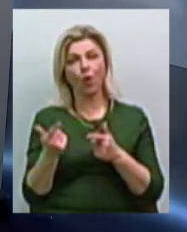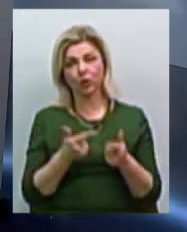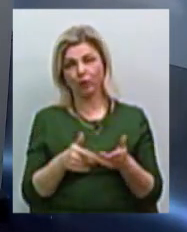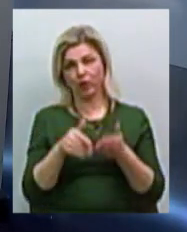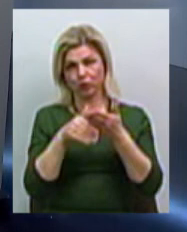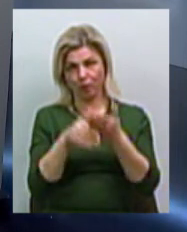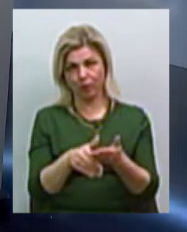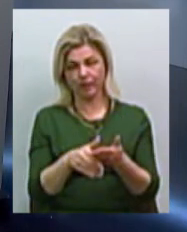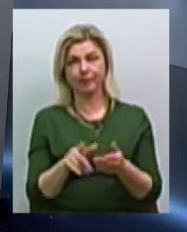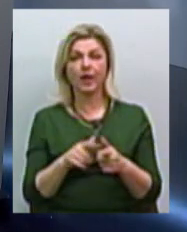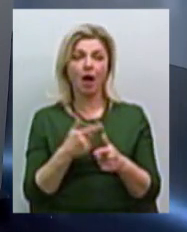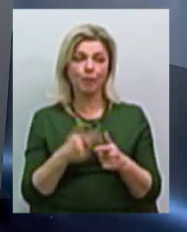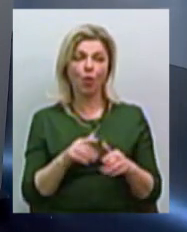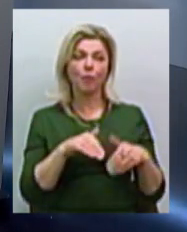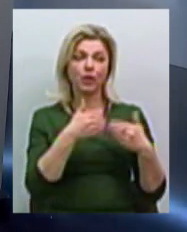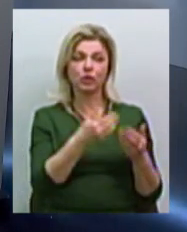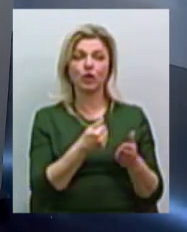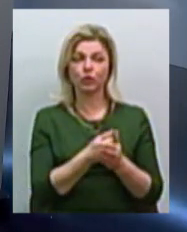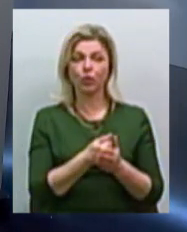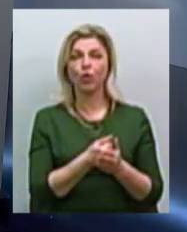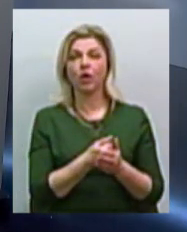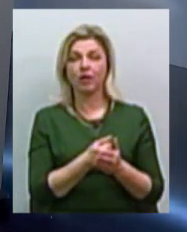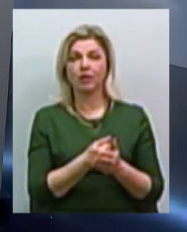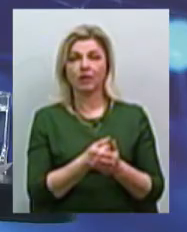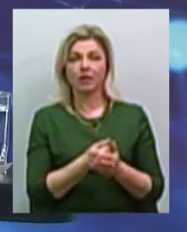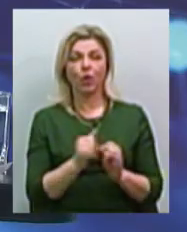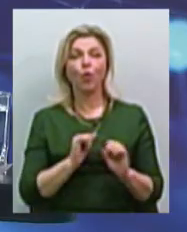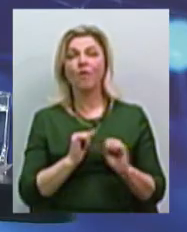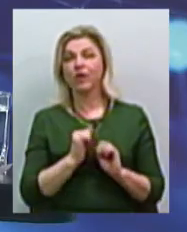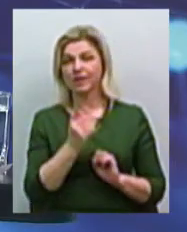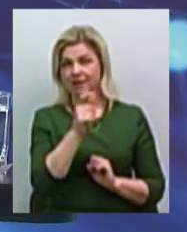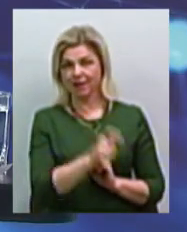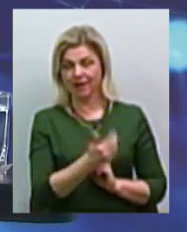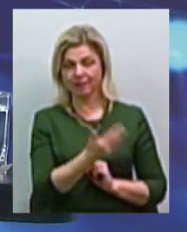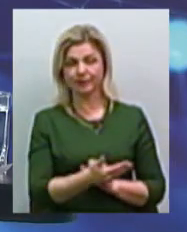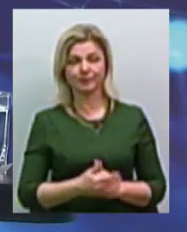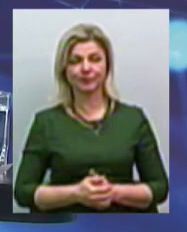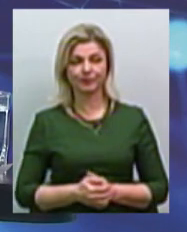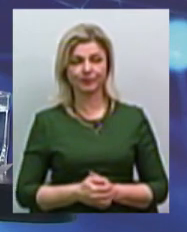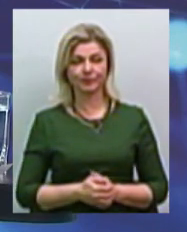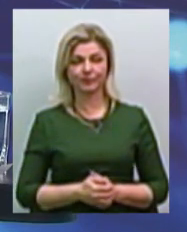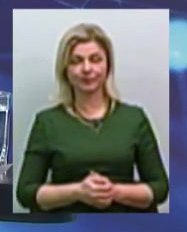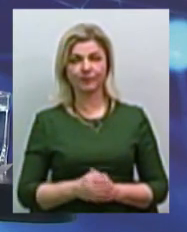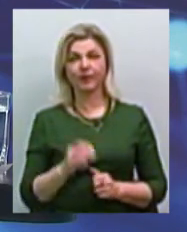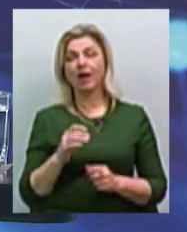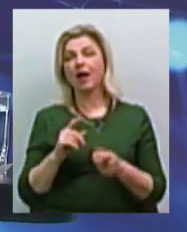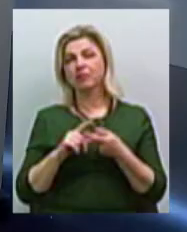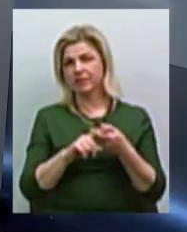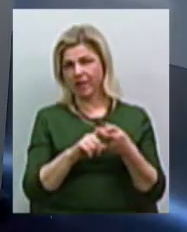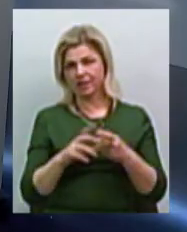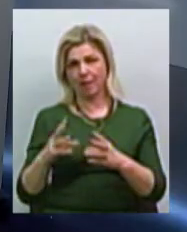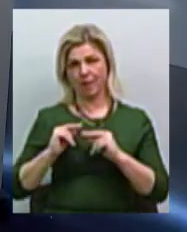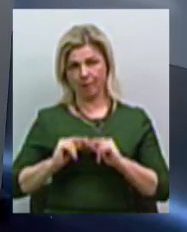звертайтеся до Рубика Чатуревича, так? Я правильно розумію, грубо, Григорий Чатуревич? Втиснив працює. Втиснив